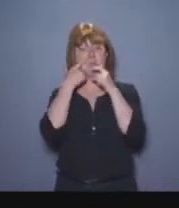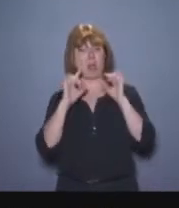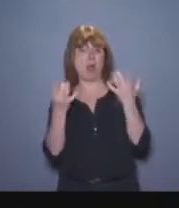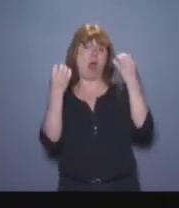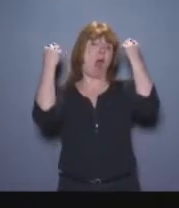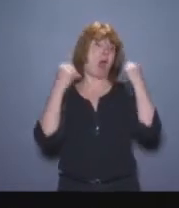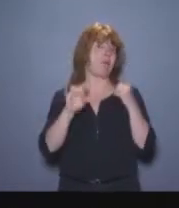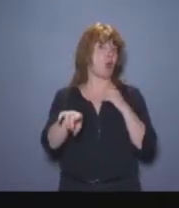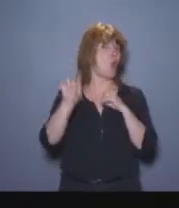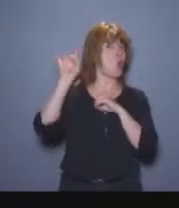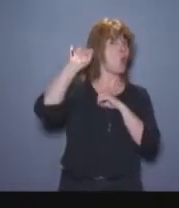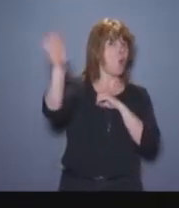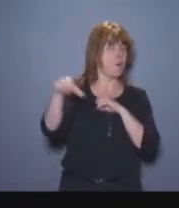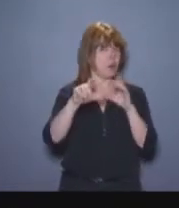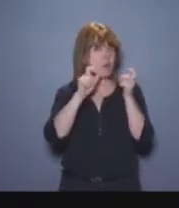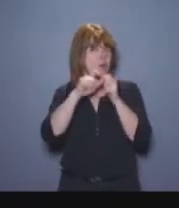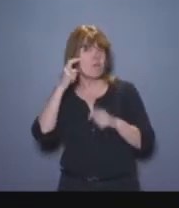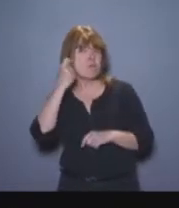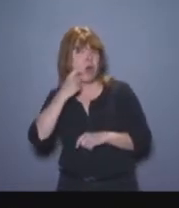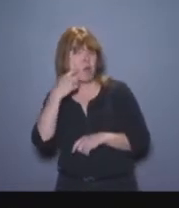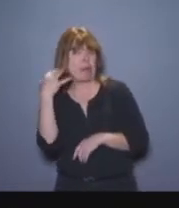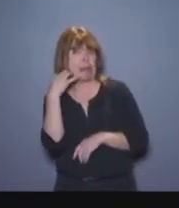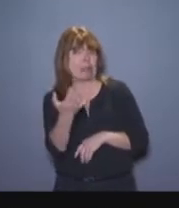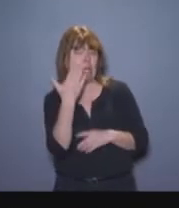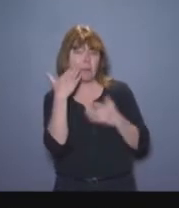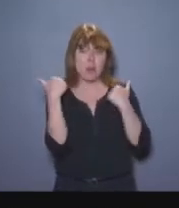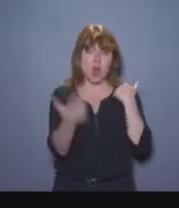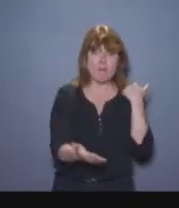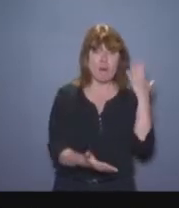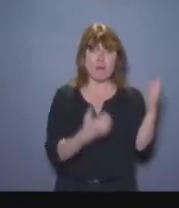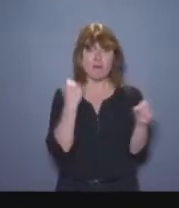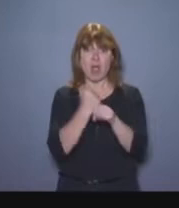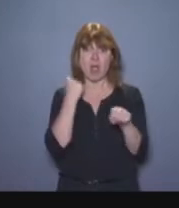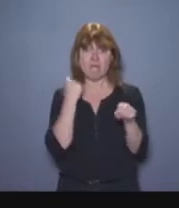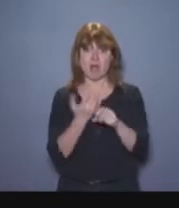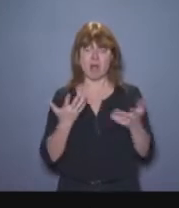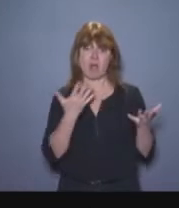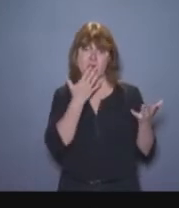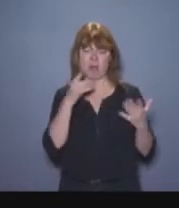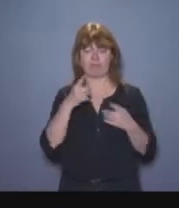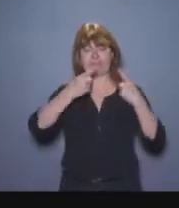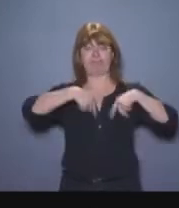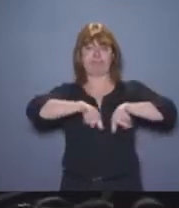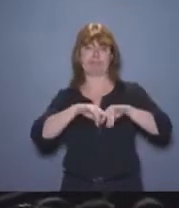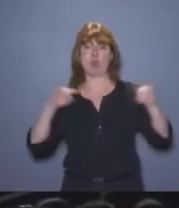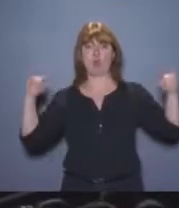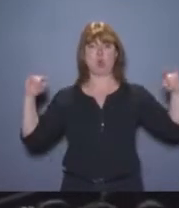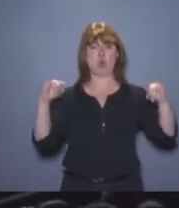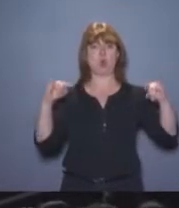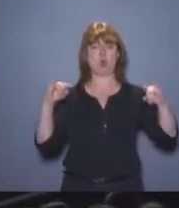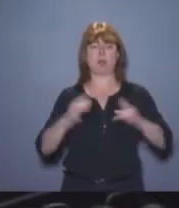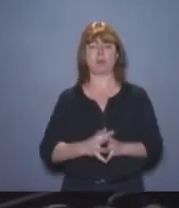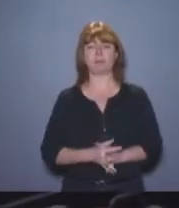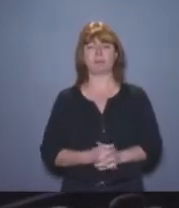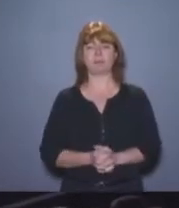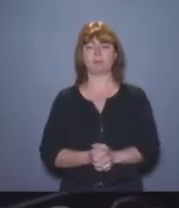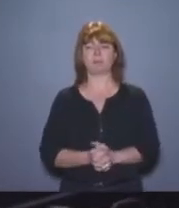si l'on fait deux offres d'emploi. M. Macron vient de dire ça.